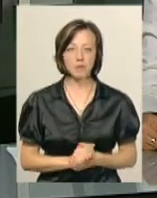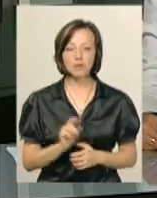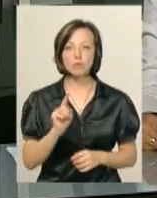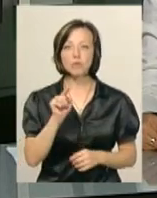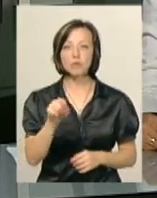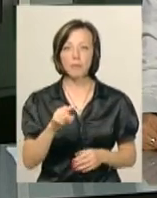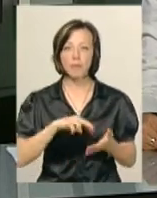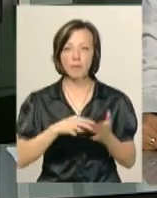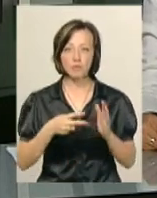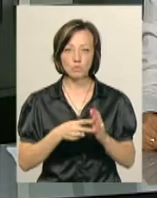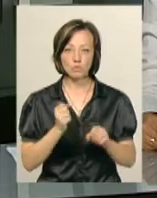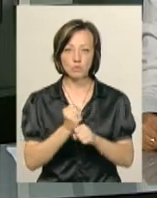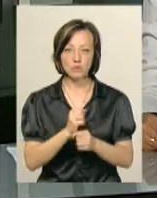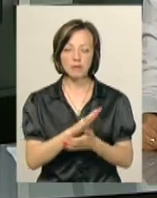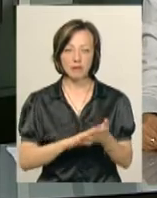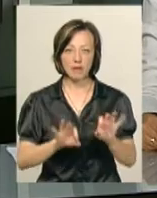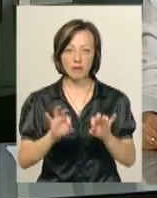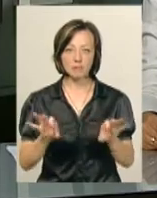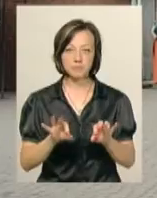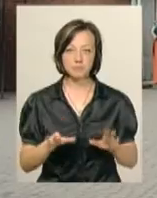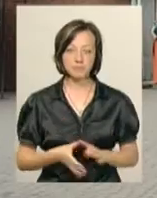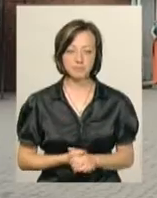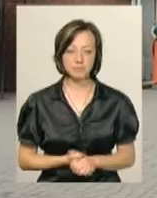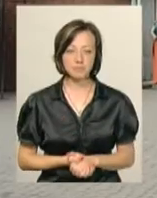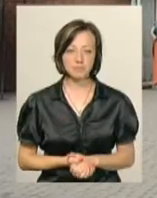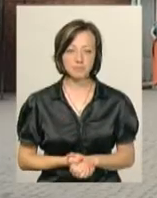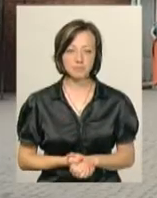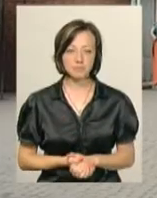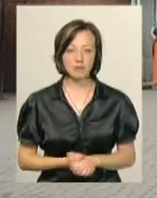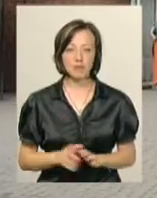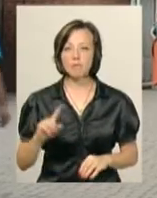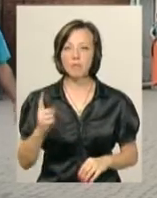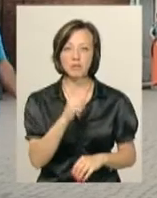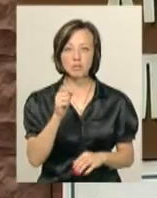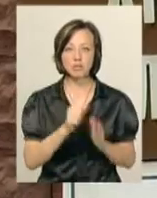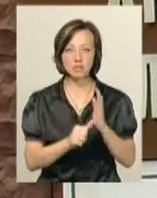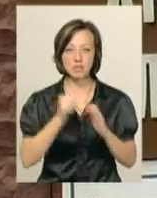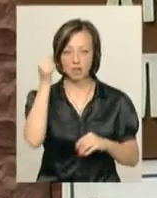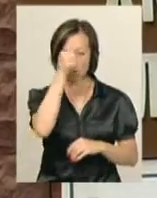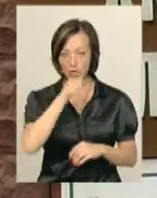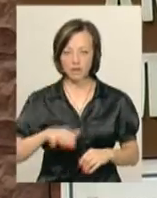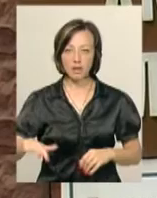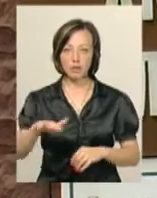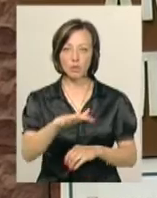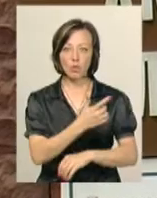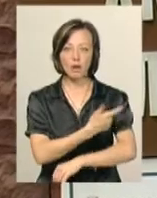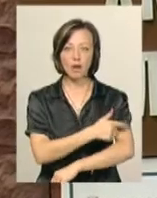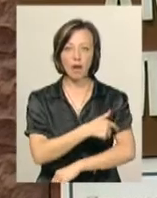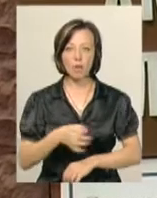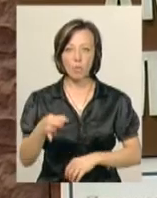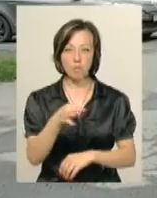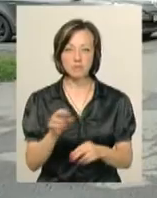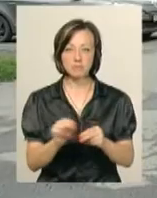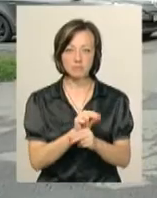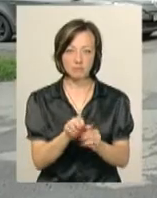там планують зробити, розповість Наталя Сідова. Вперше за 60 років територію обласної лікарні капітально відремонтують.